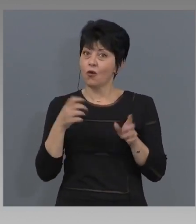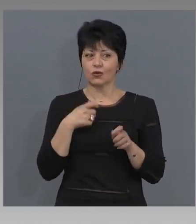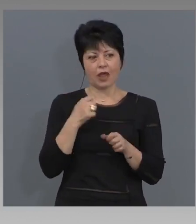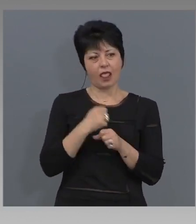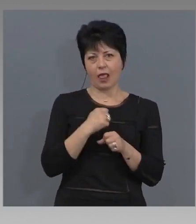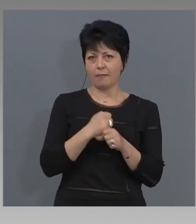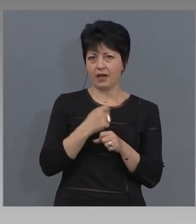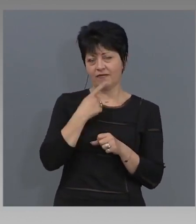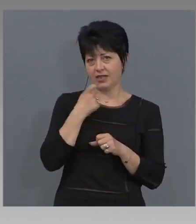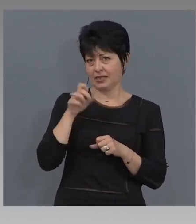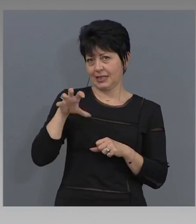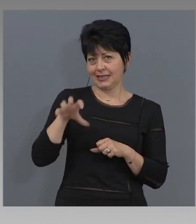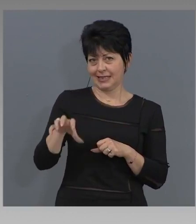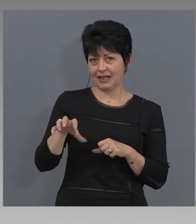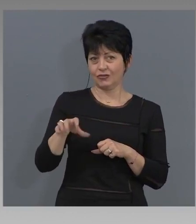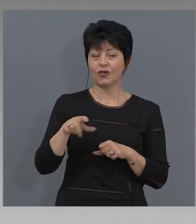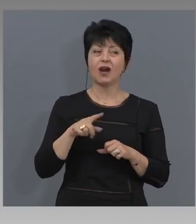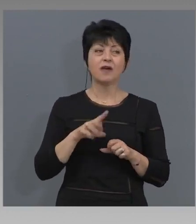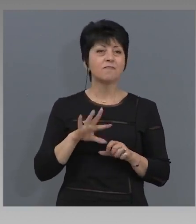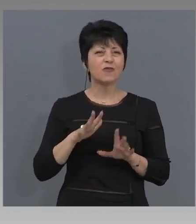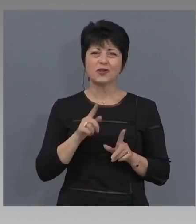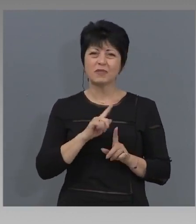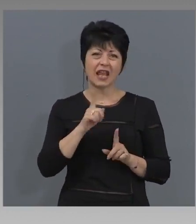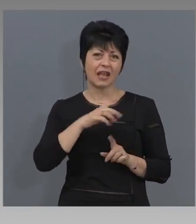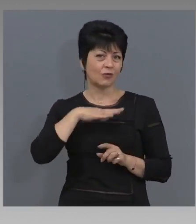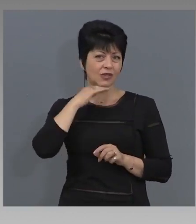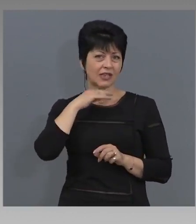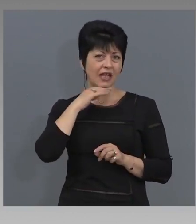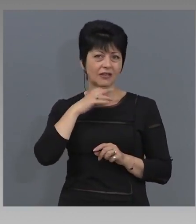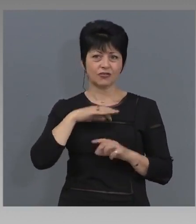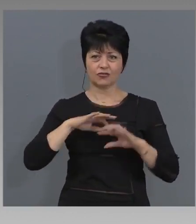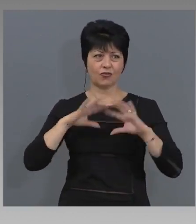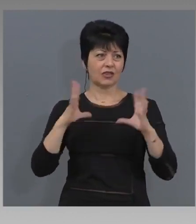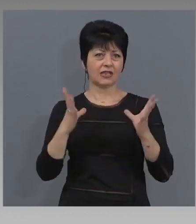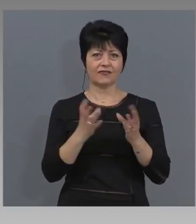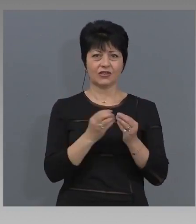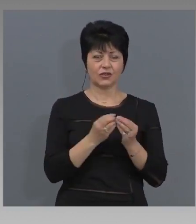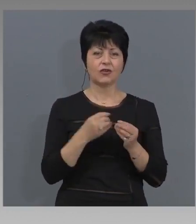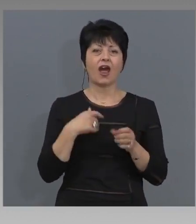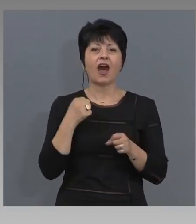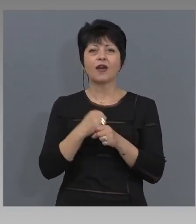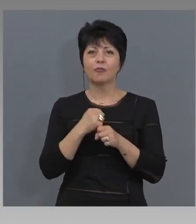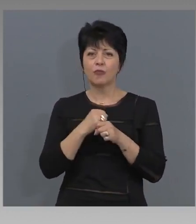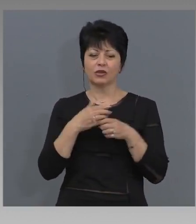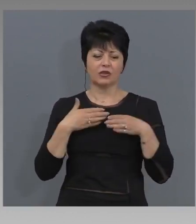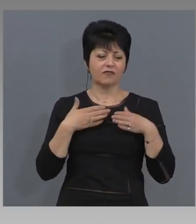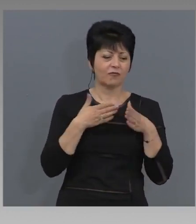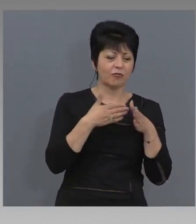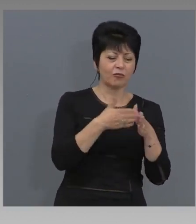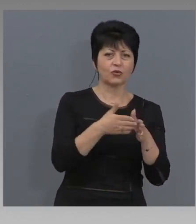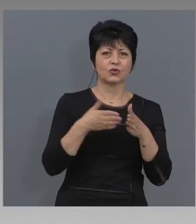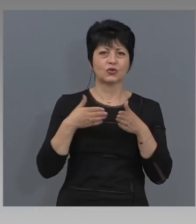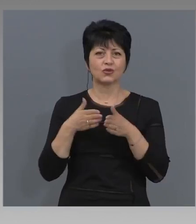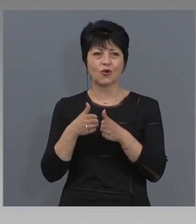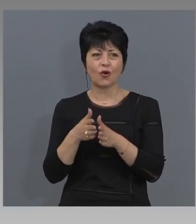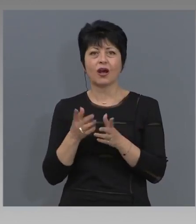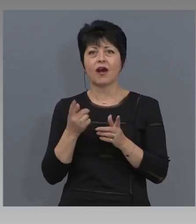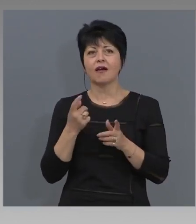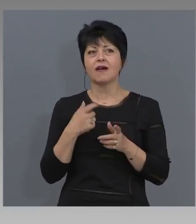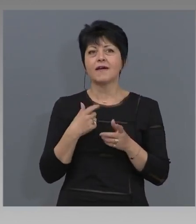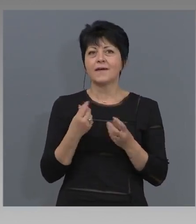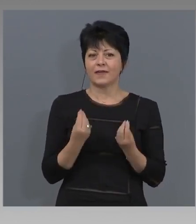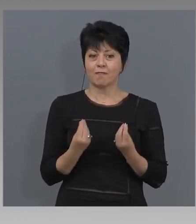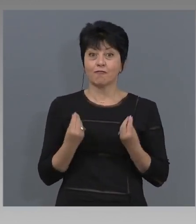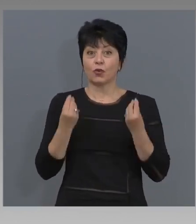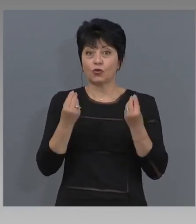може би, не е достатъчно за всички. Работим в посока, където е възможно непрекъснато да подобряваме и да взимаме